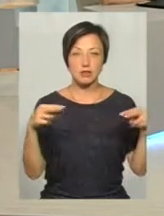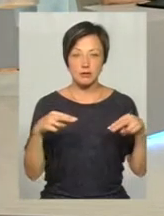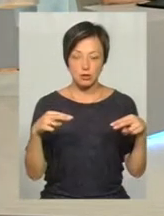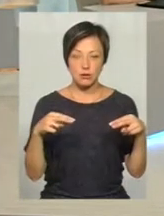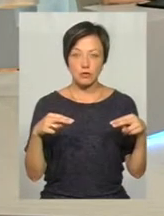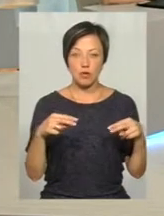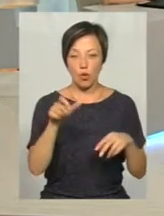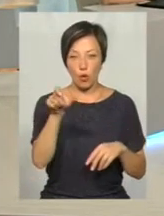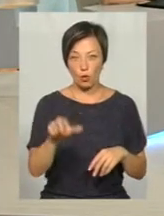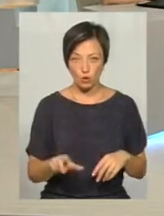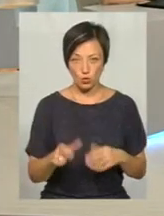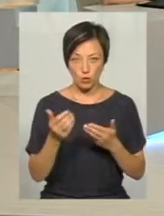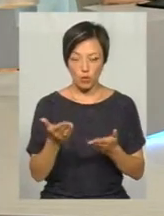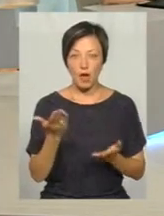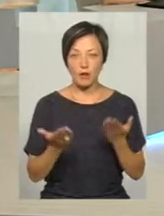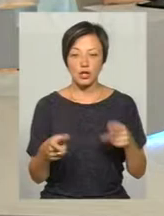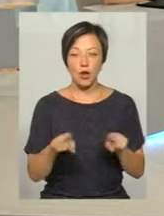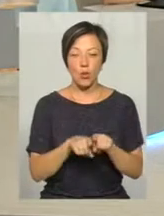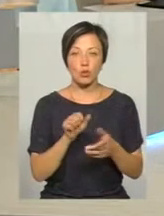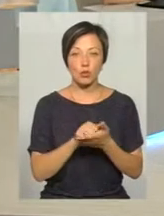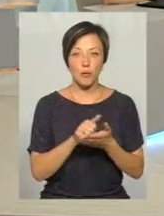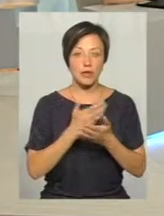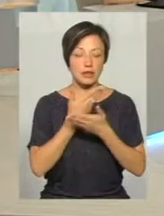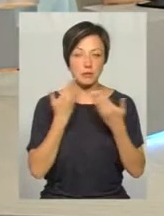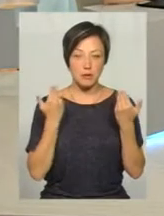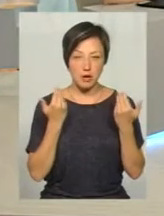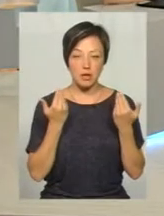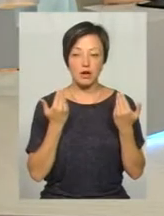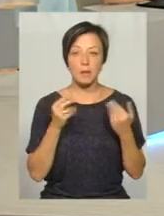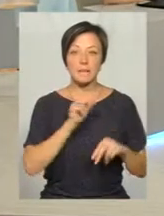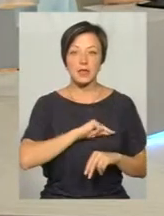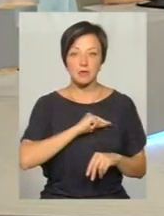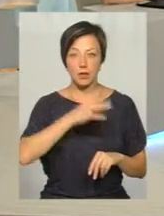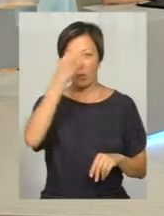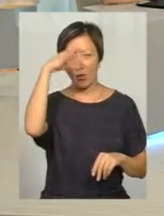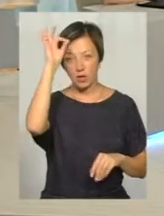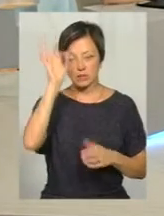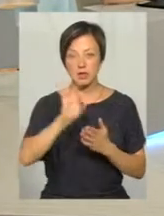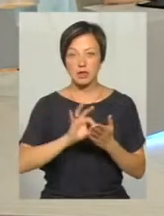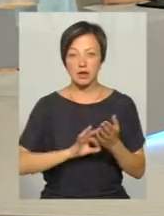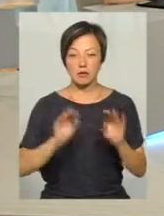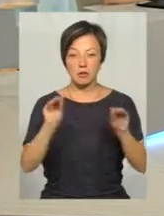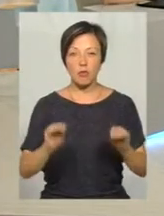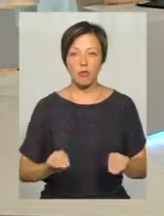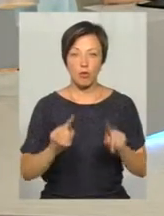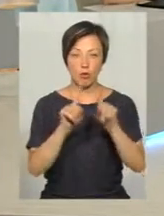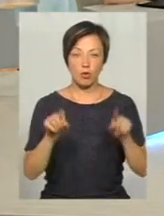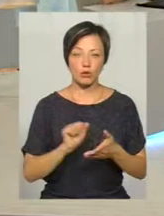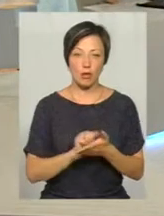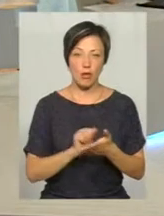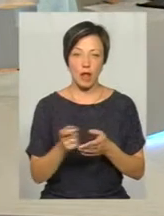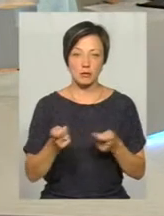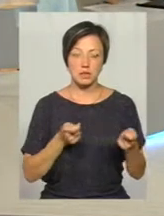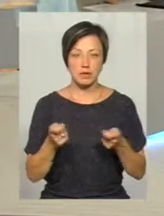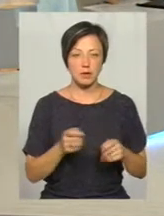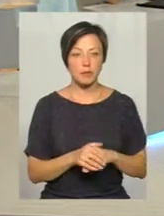особу. Якщо ж такого немає, то працівники поліції відразу складають адміністративний протокол. Це